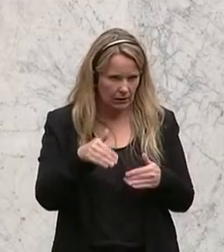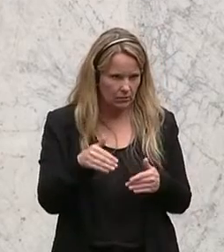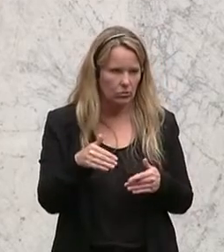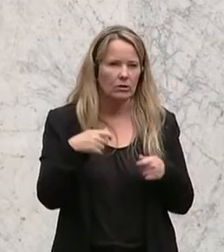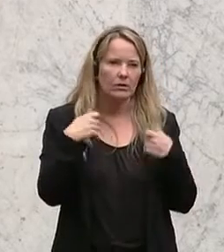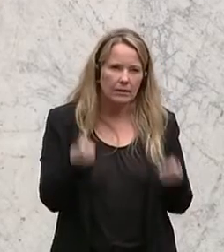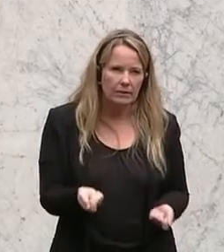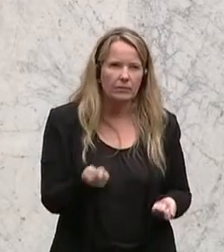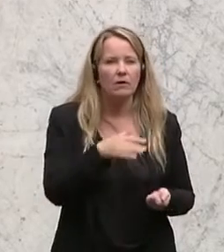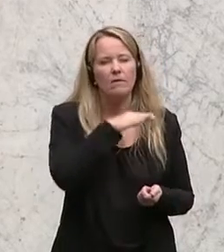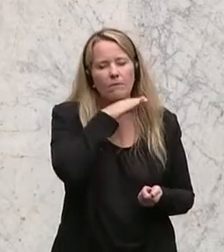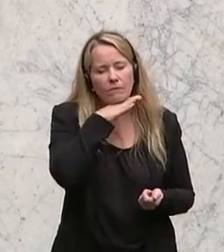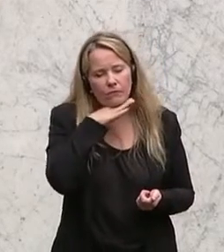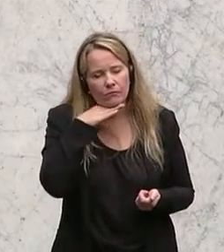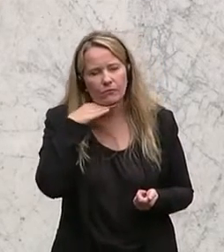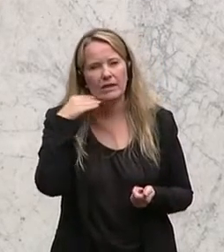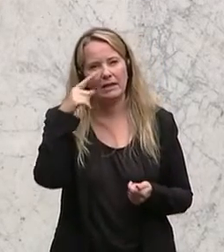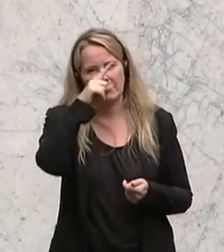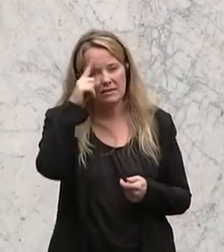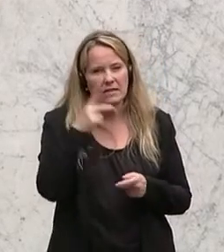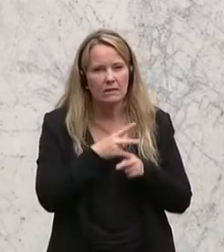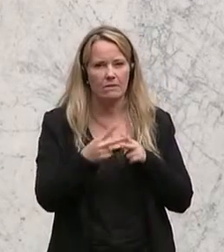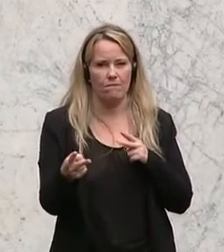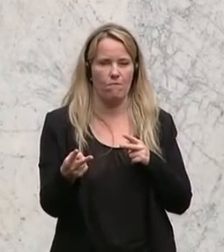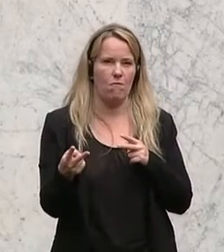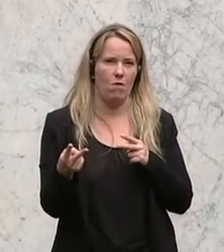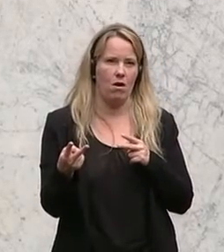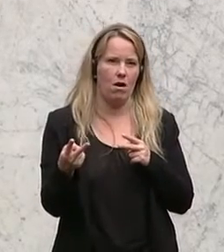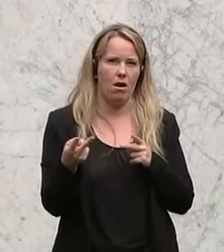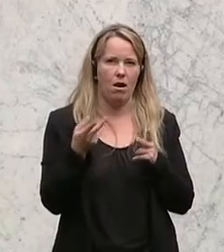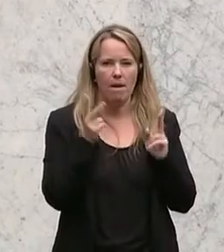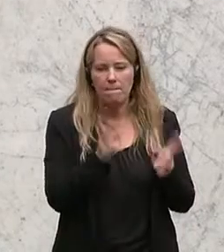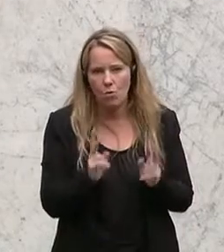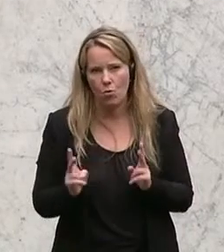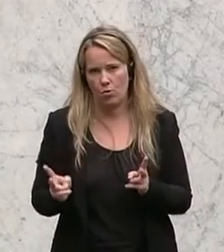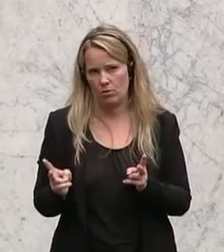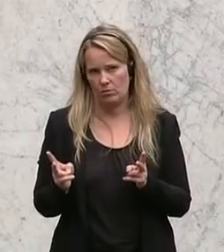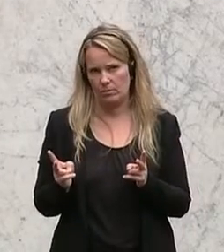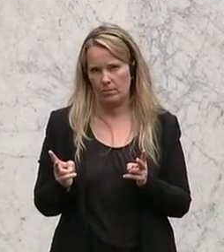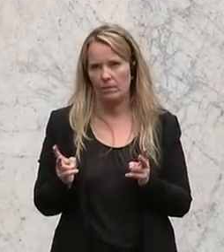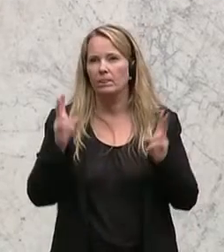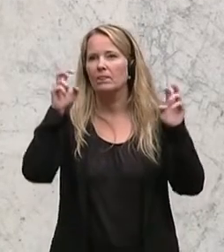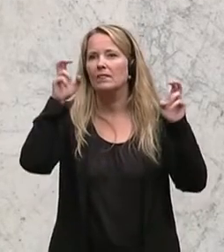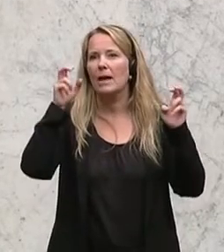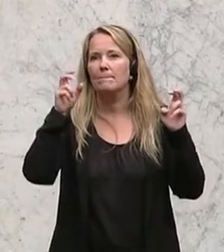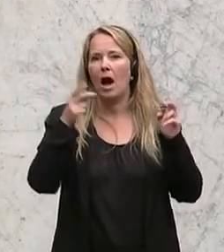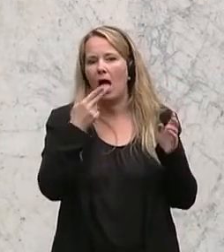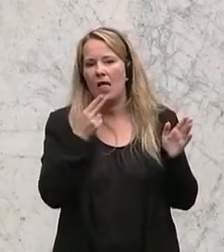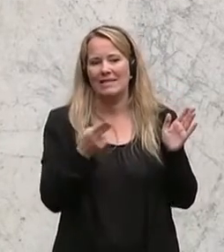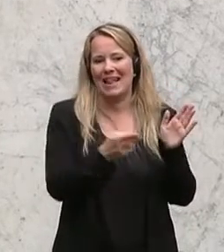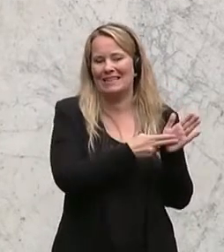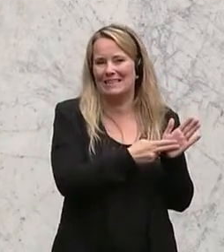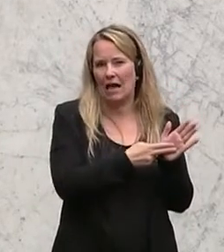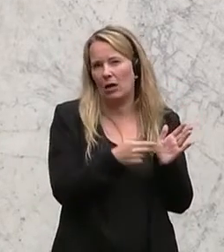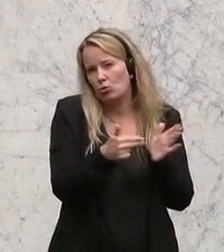so viele sinnvolle Möglichkeiten, beim Thema Kennzeichen noch etwas